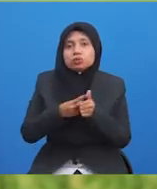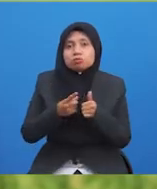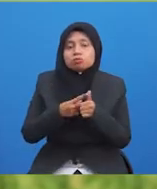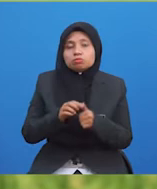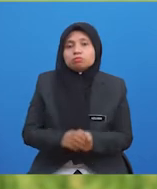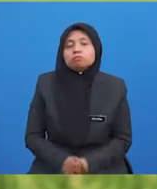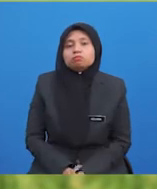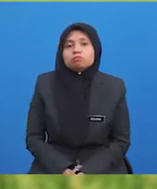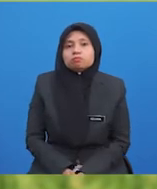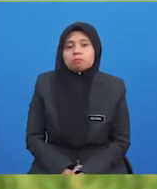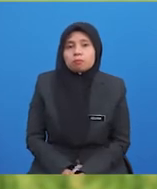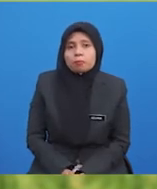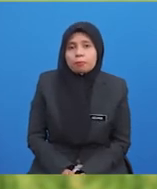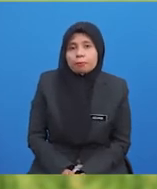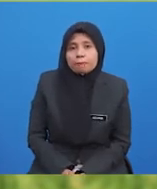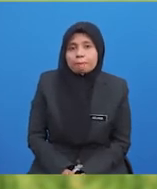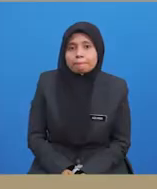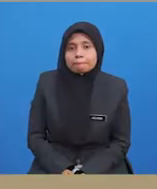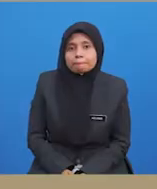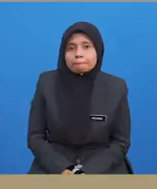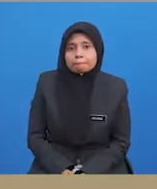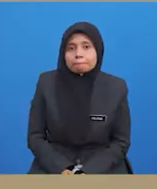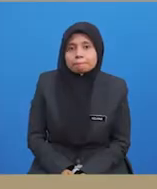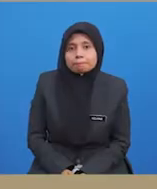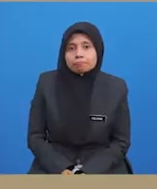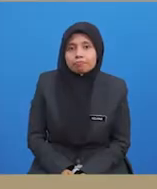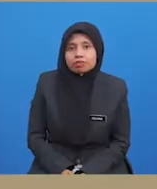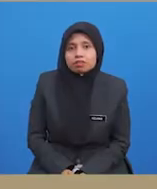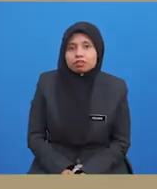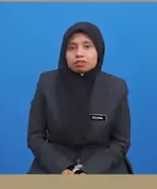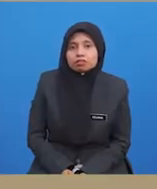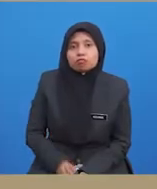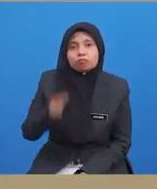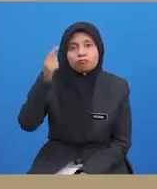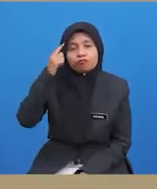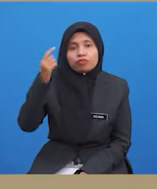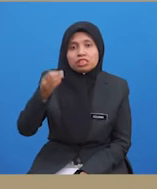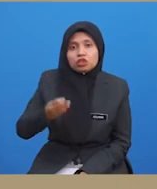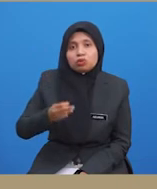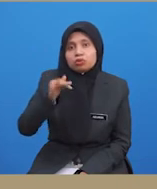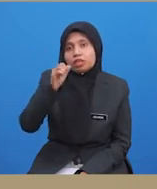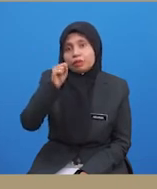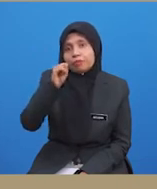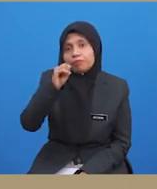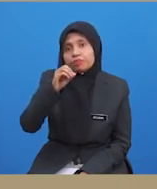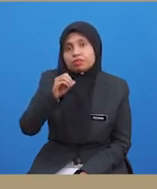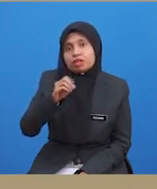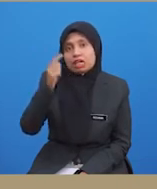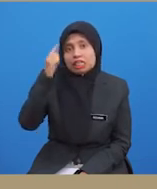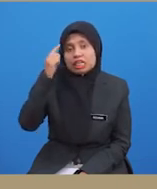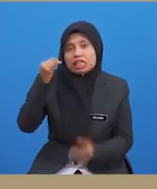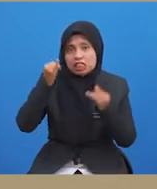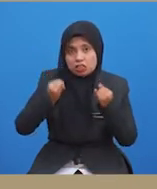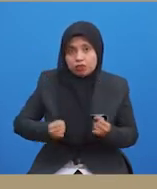antara faktor-faktor yang telah dibincangkan tadi ialah kebangkitan fisiologi, persepsi individu,